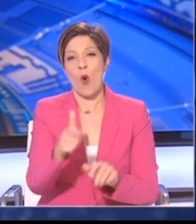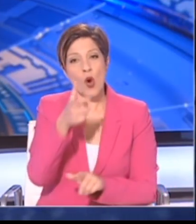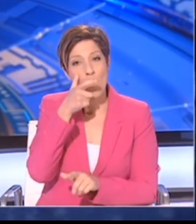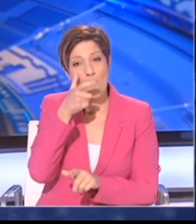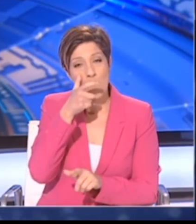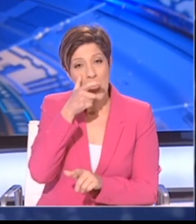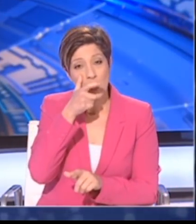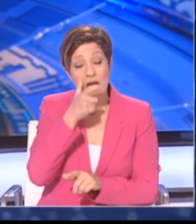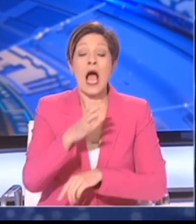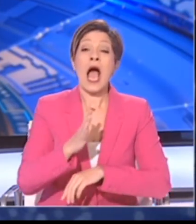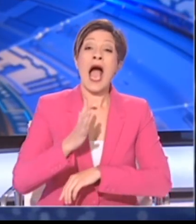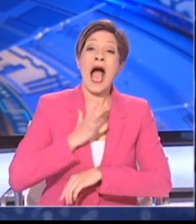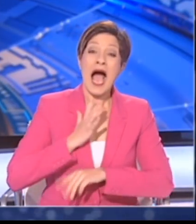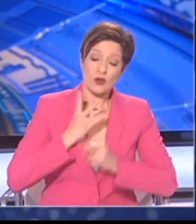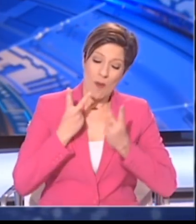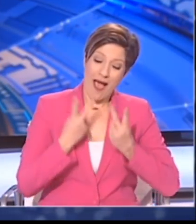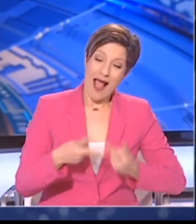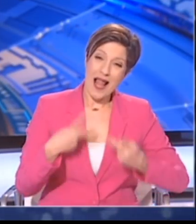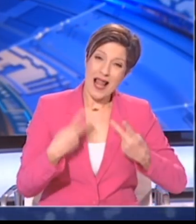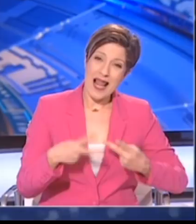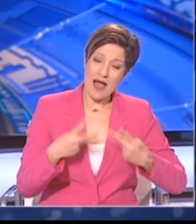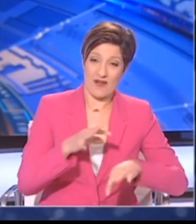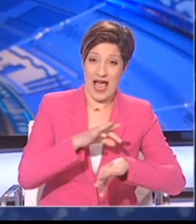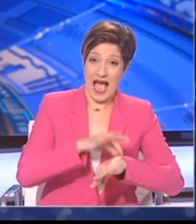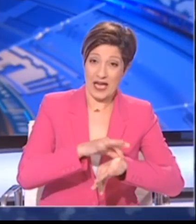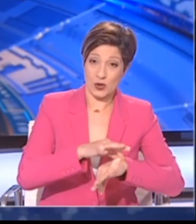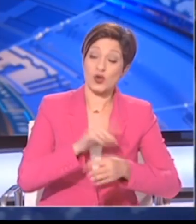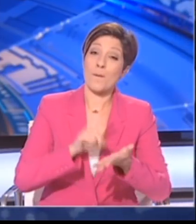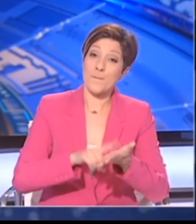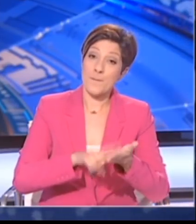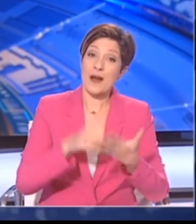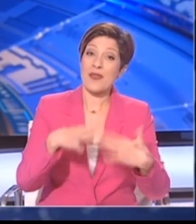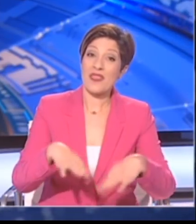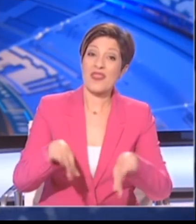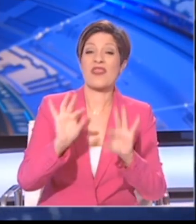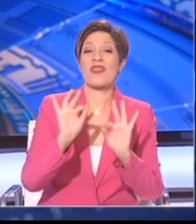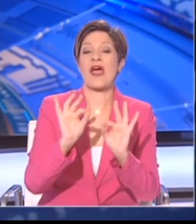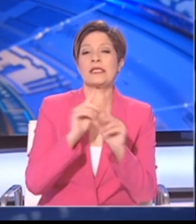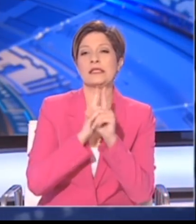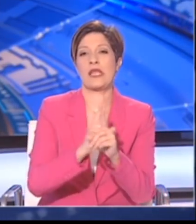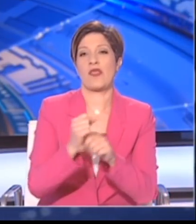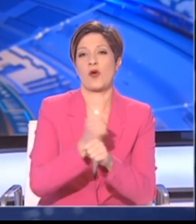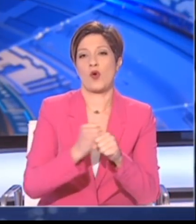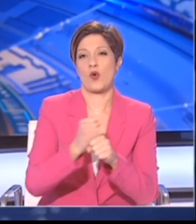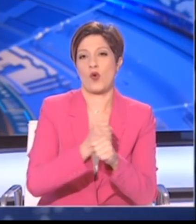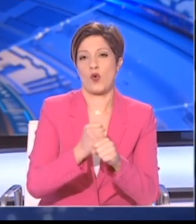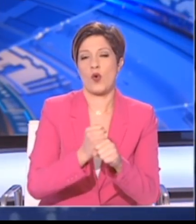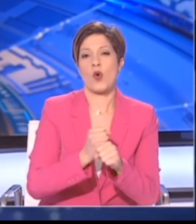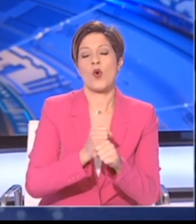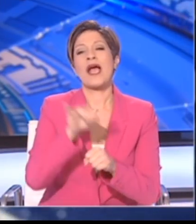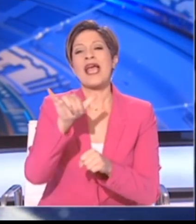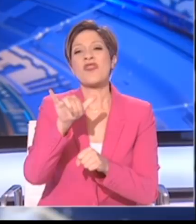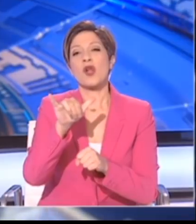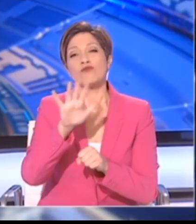Σε άτομα με ήπια προς μέτρια νόσο συνιστάται έναρξη αζυθρομικίνης με ή χωρίς υδρόξυ